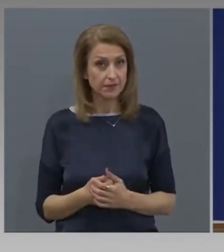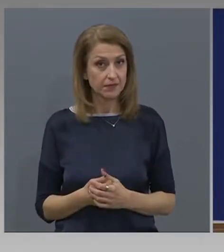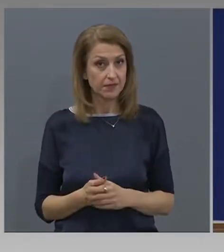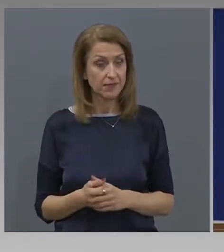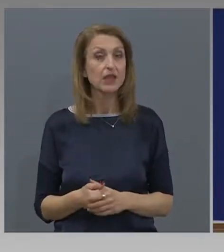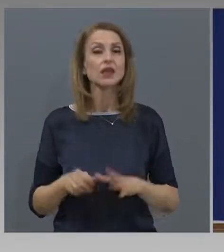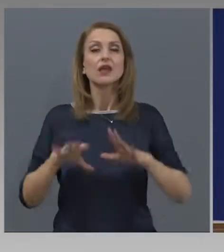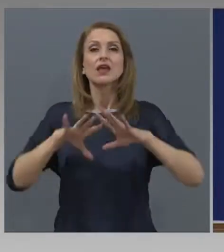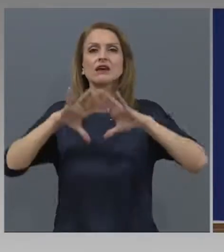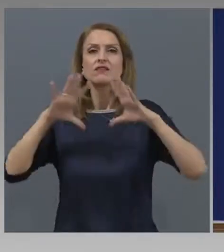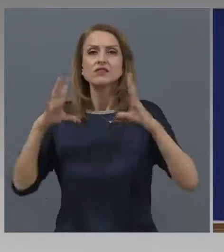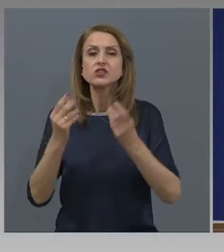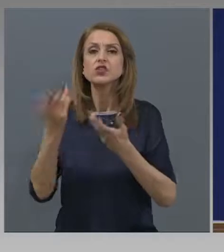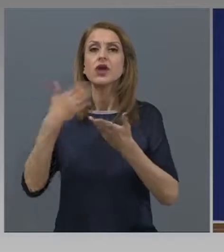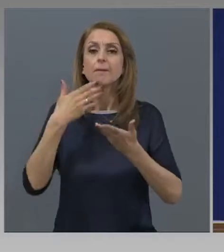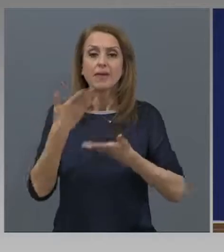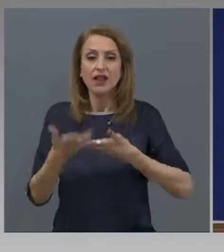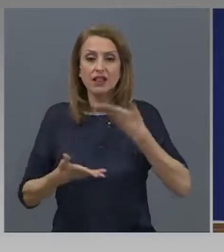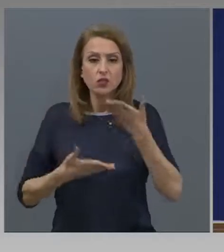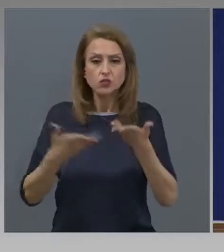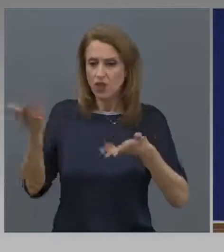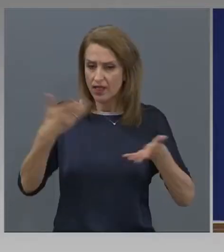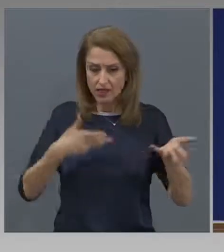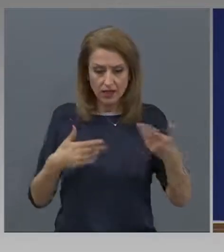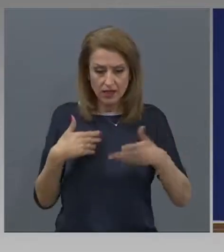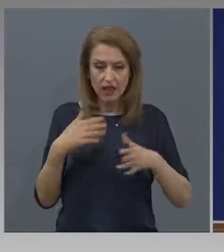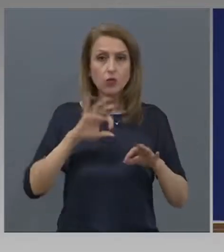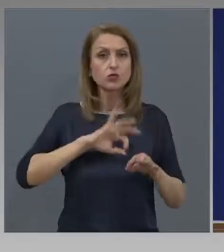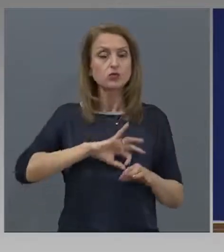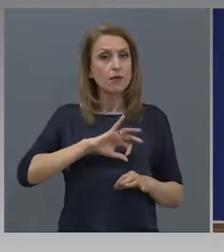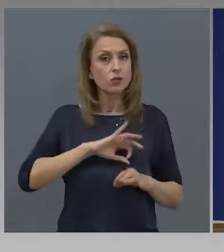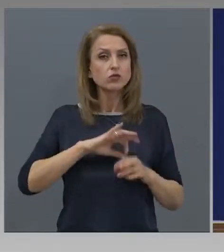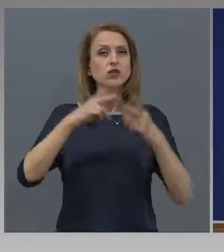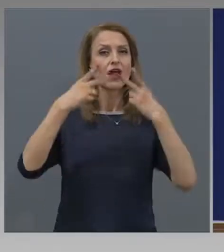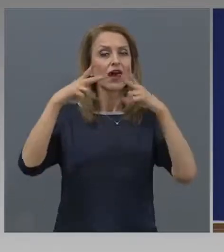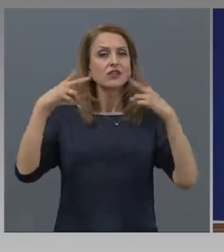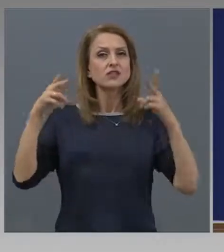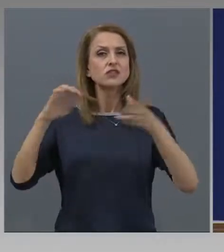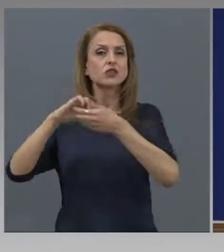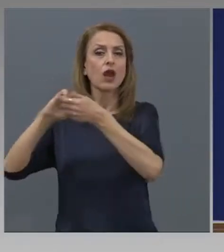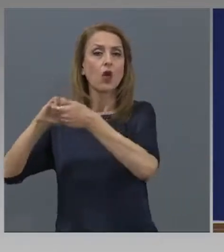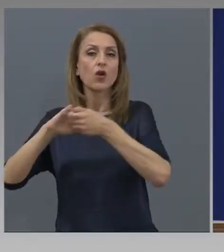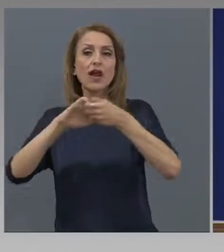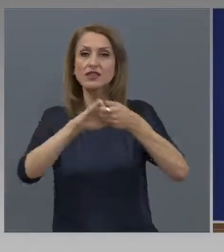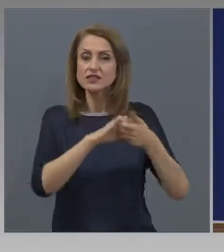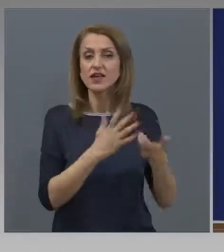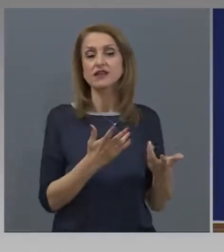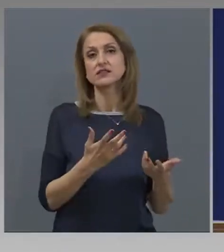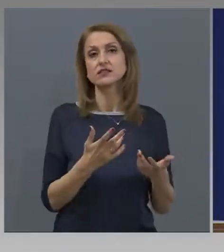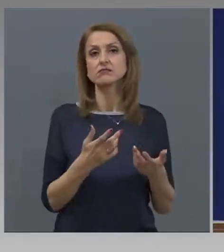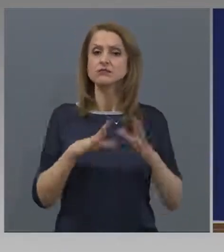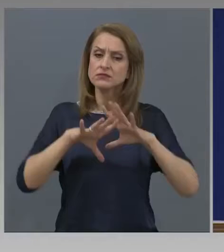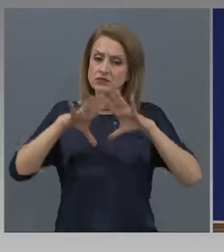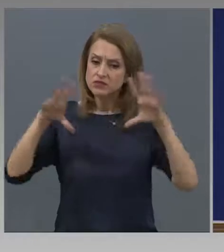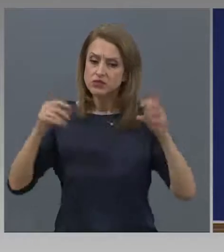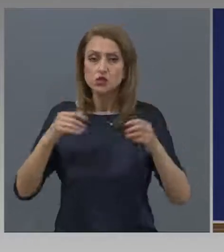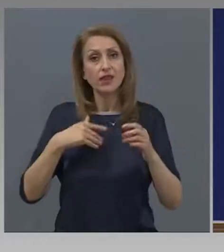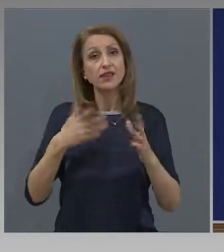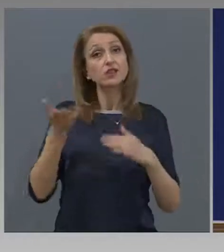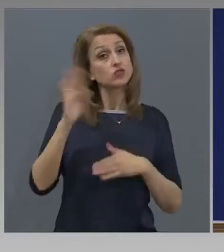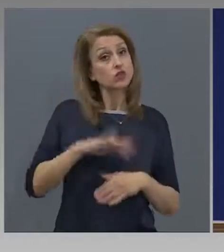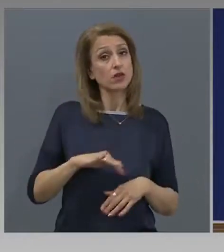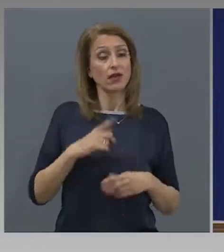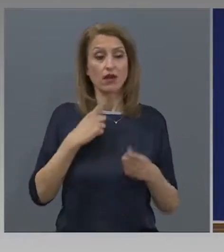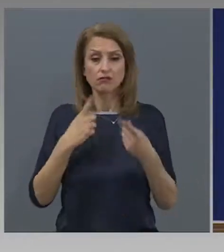Всички предложения, които сме получили, те са много и са от различни асоциации и съответно с дружения, те ще бъдат обсъдени в